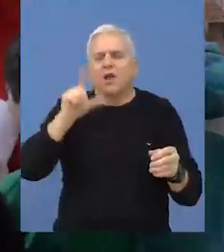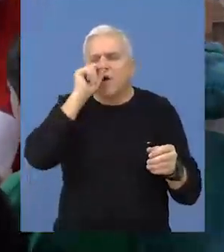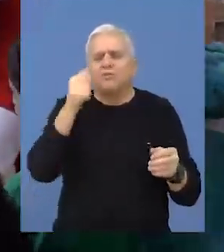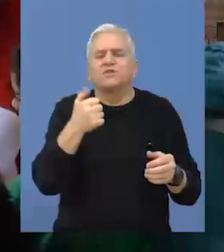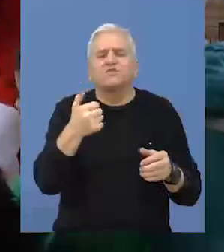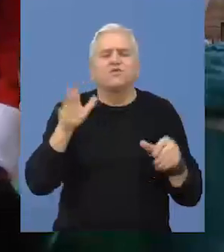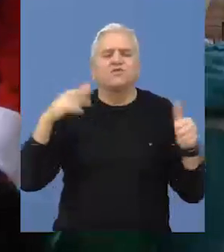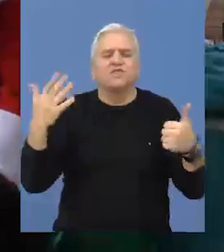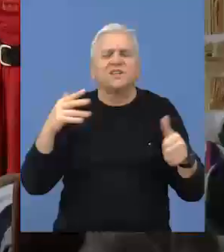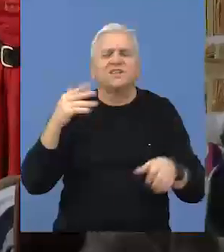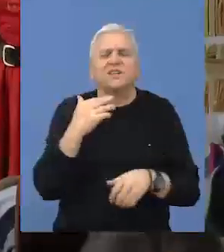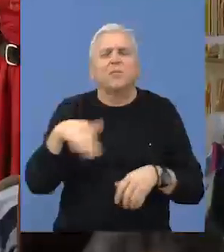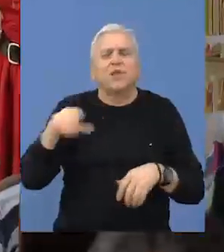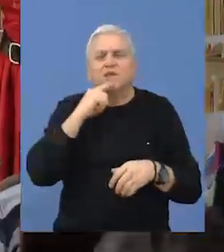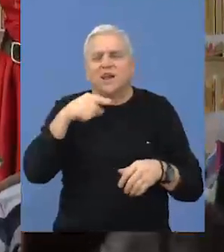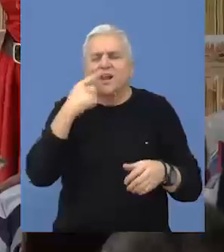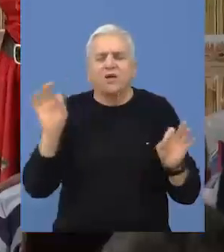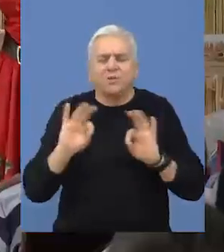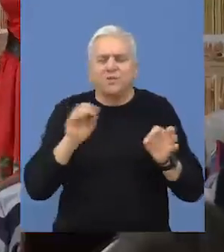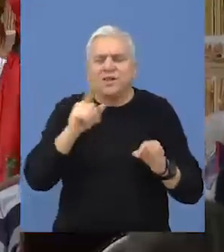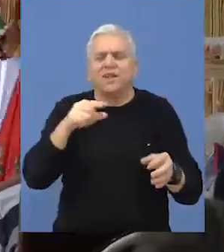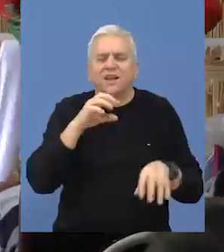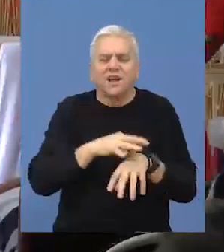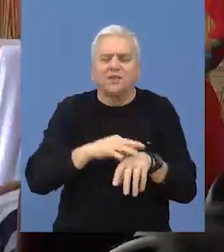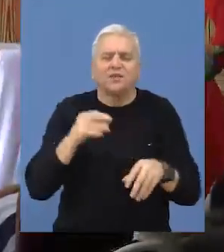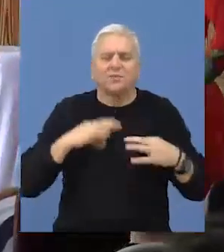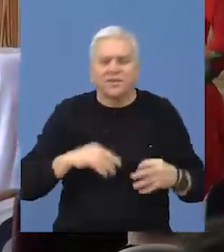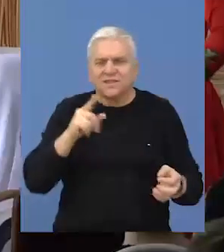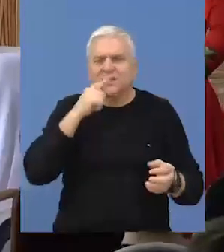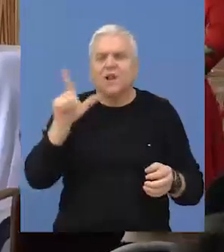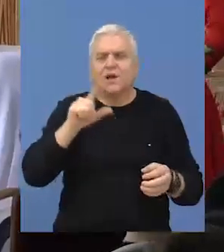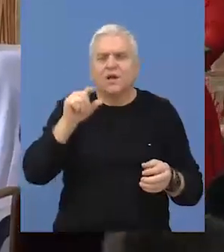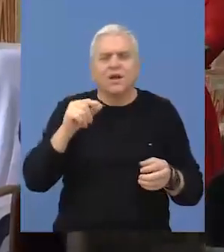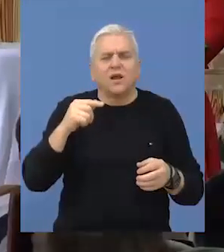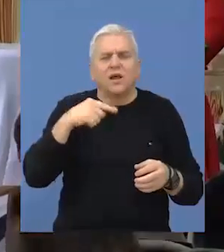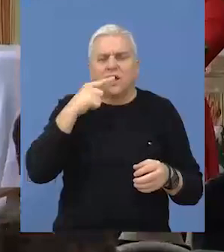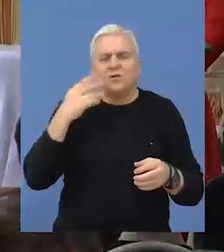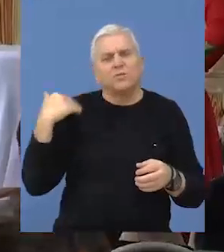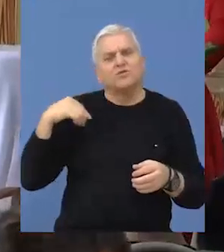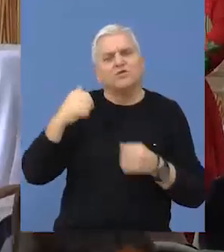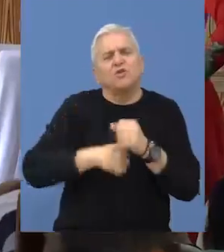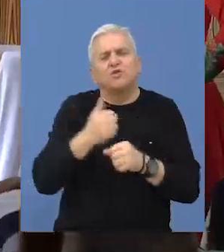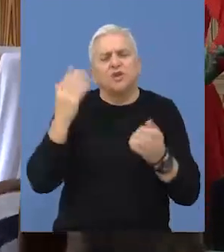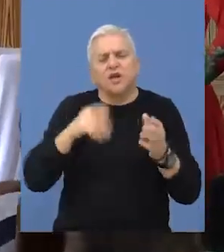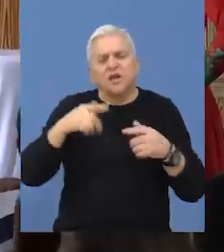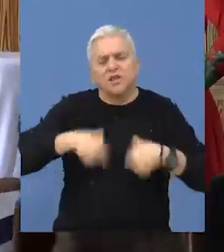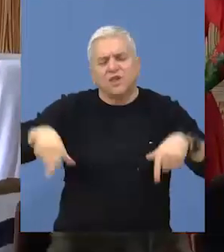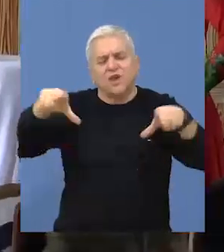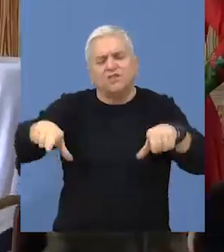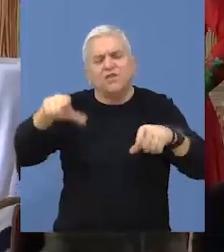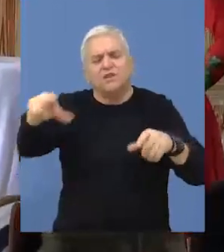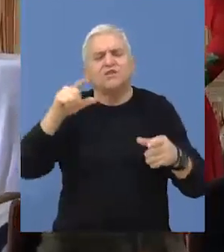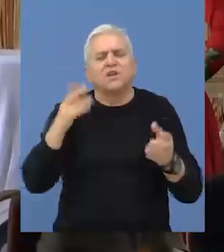160 miliona dinara, rekao je dr. Radojević i dodao da je lokalna samouprava krajem prošle godine u dvorištu